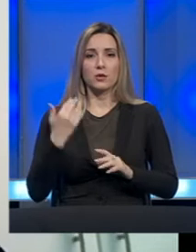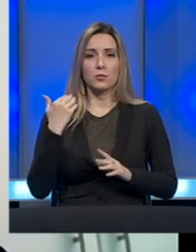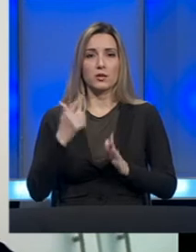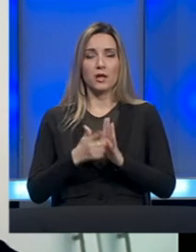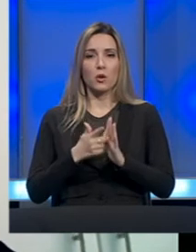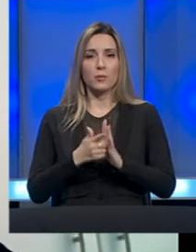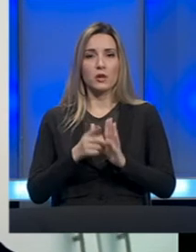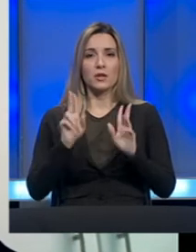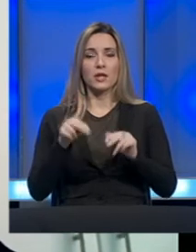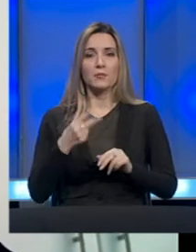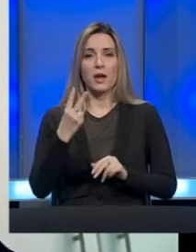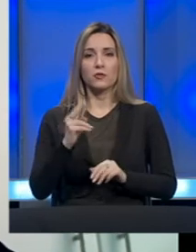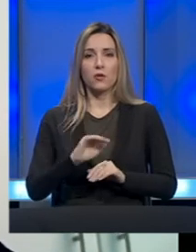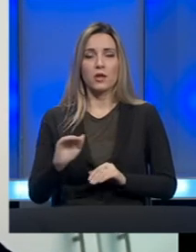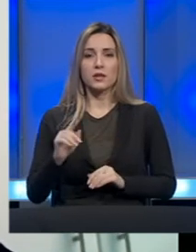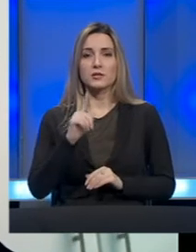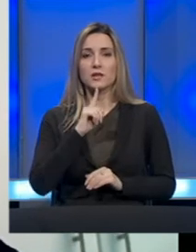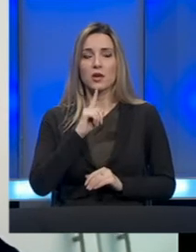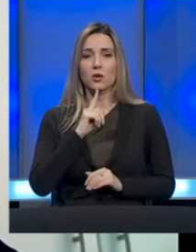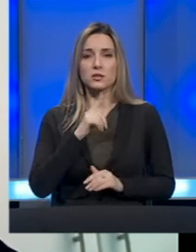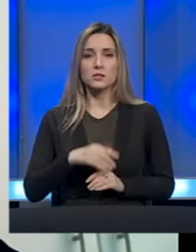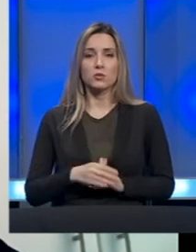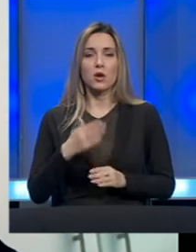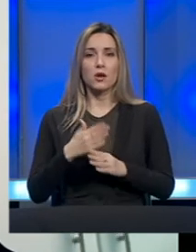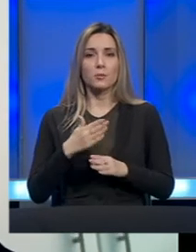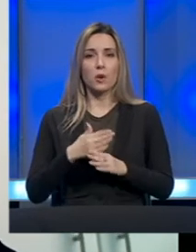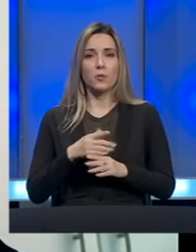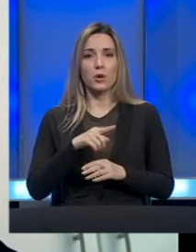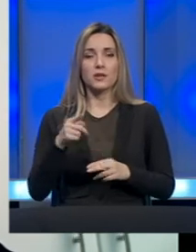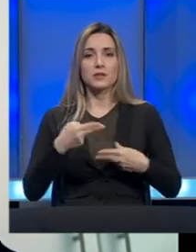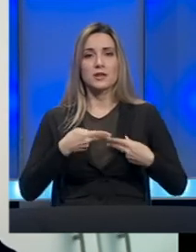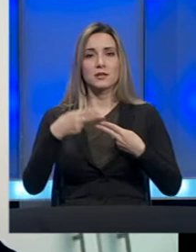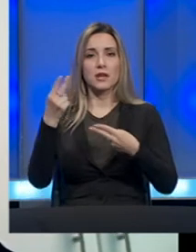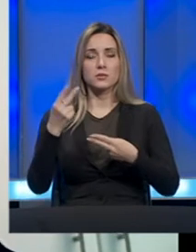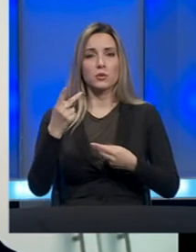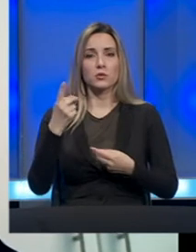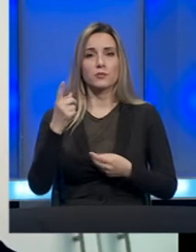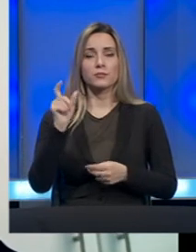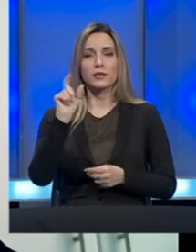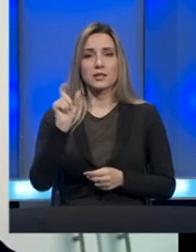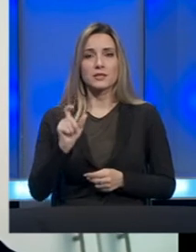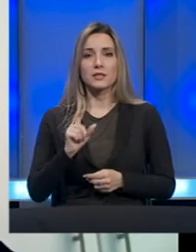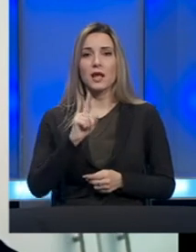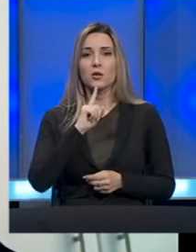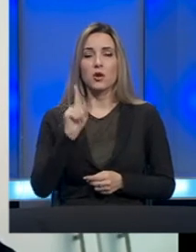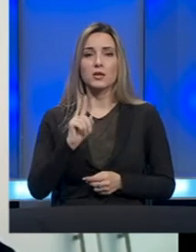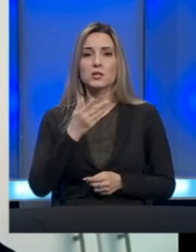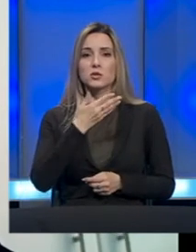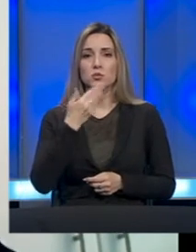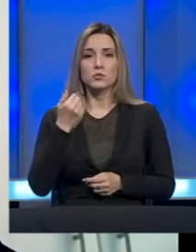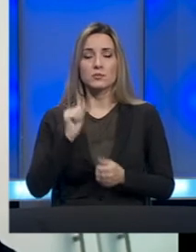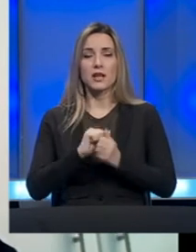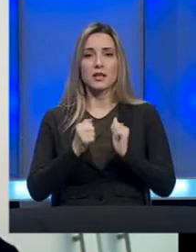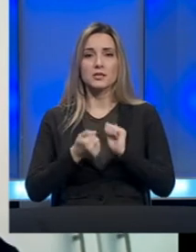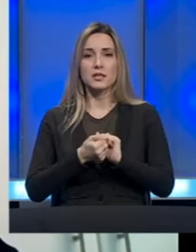periodu imali dvoje djece koje smo pomogli da se transportuju iz Italije, koja nažalost nisu uspjeli da se